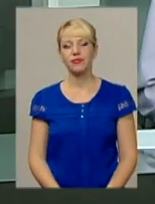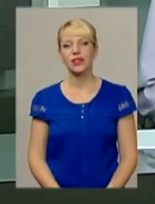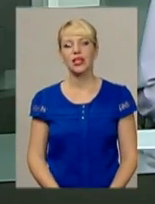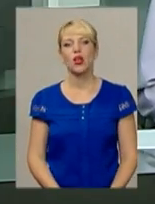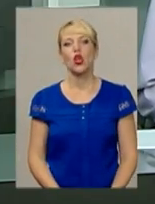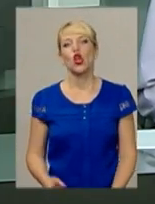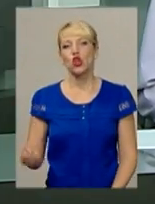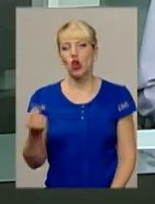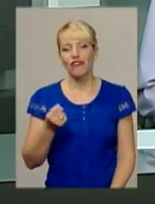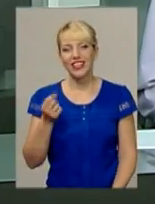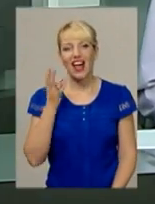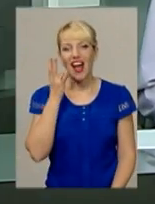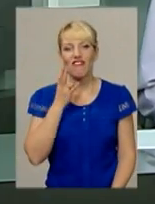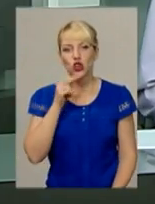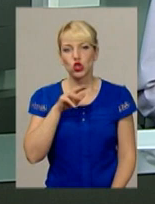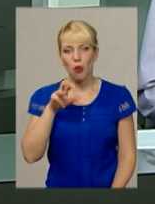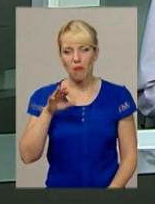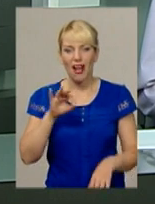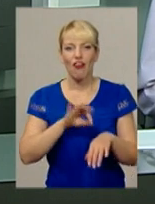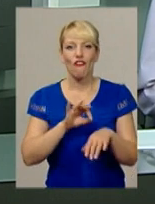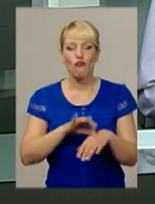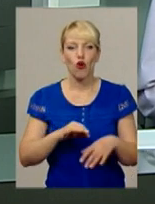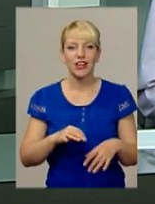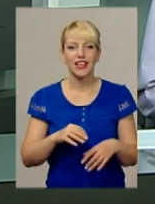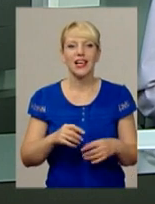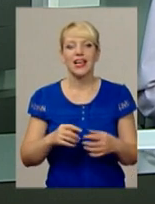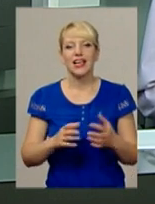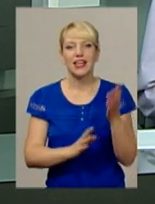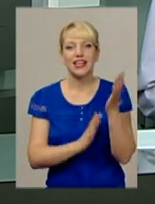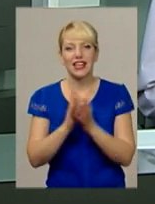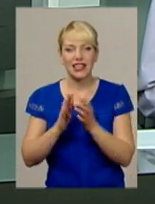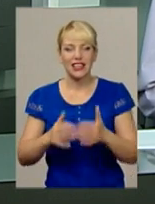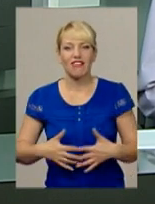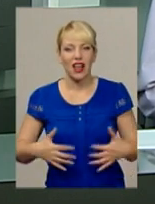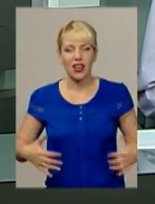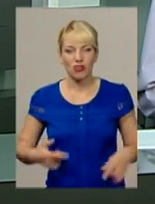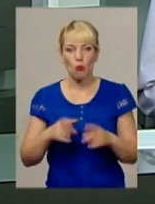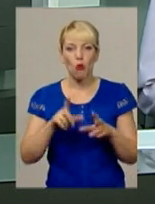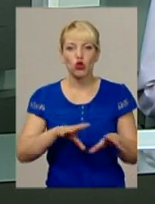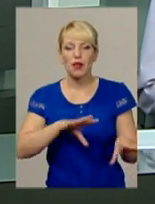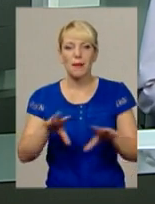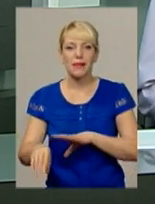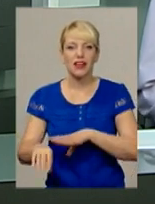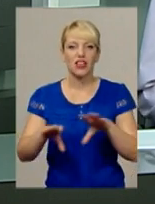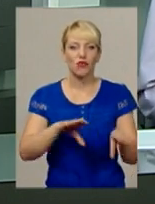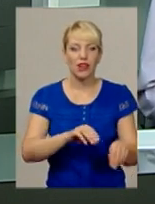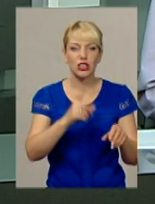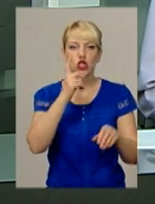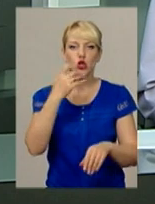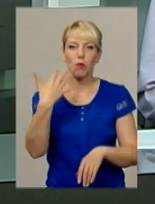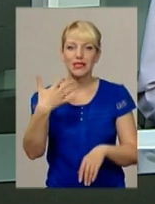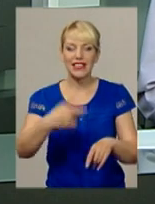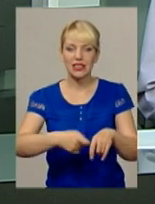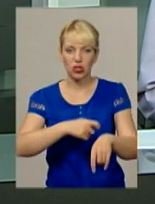Носії африканської чуми – хворі дикі тварини. Вони можуть мігрувати на відстань до 150 кілометрів. Крім того, переносниками